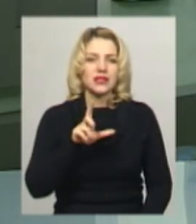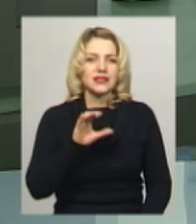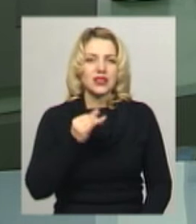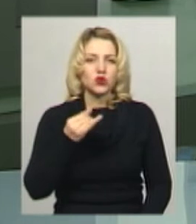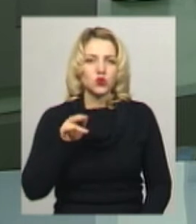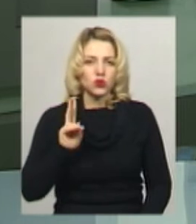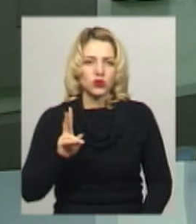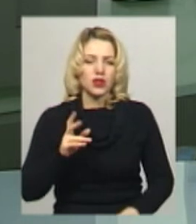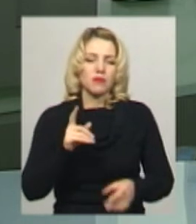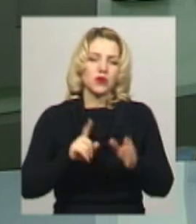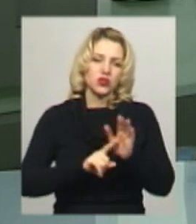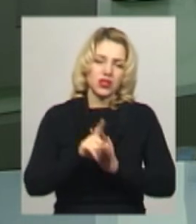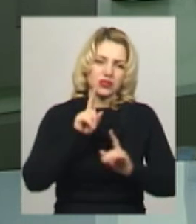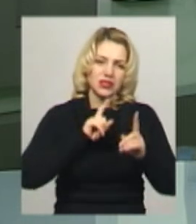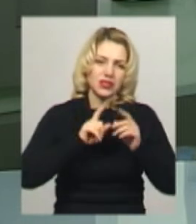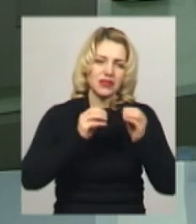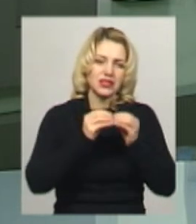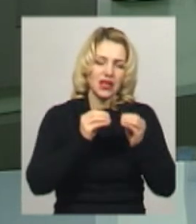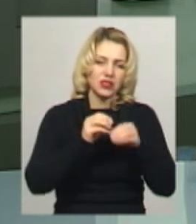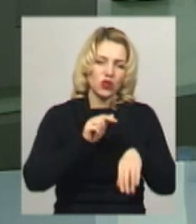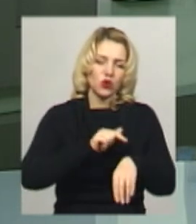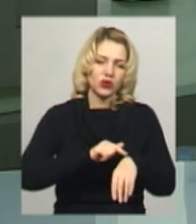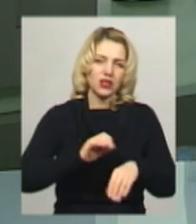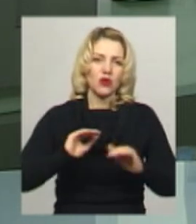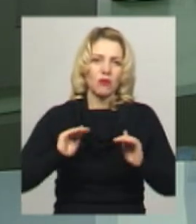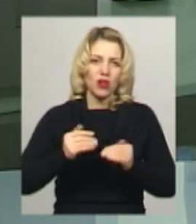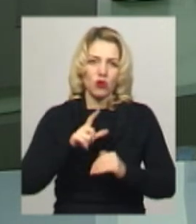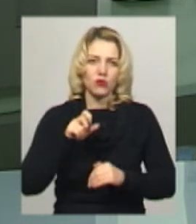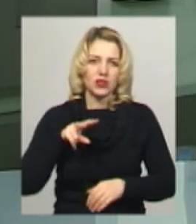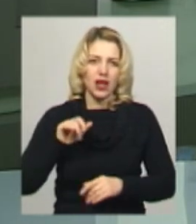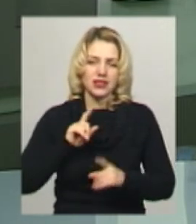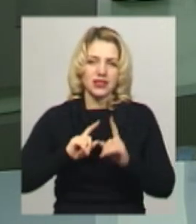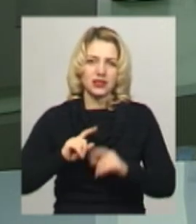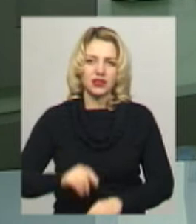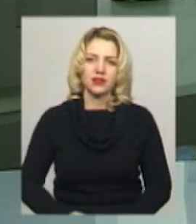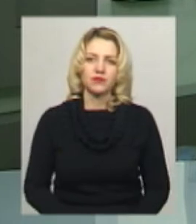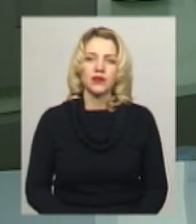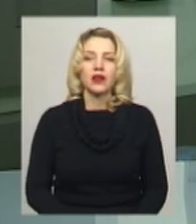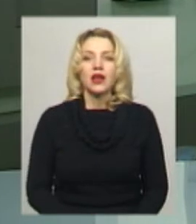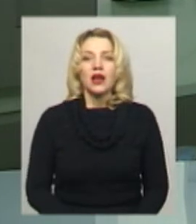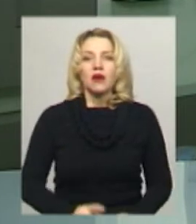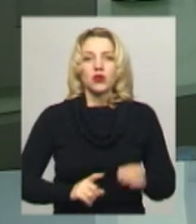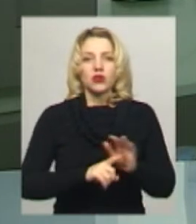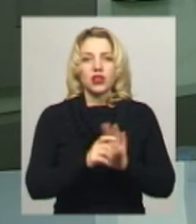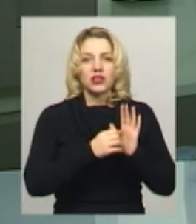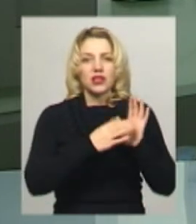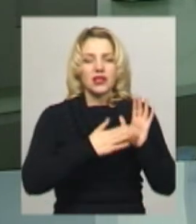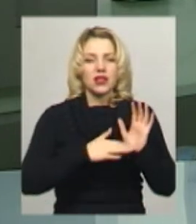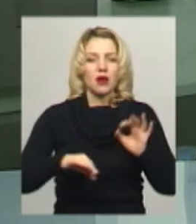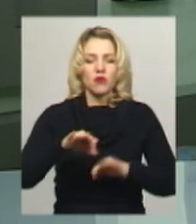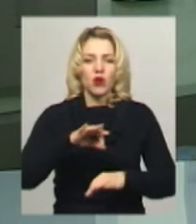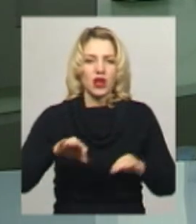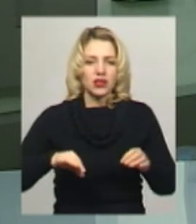слухання розпочнеться о 10-й годині в малому залі засідань. Розпочата реєстрація учасників на проєкт